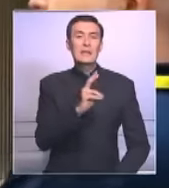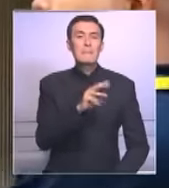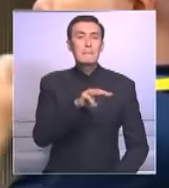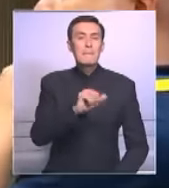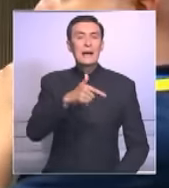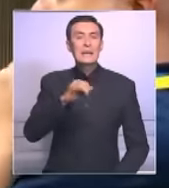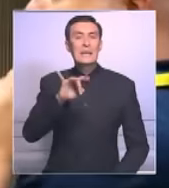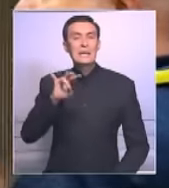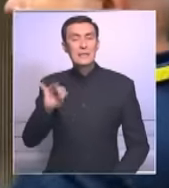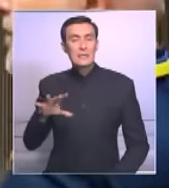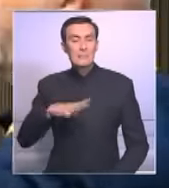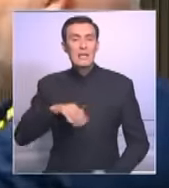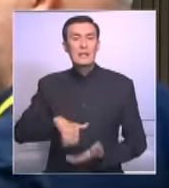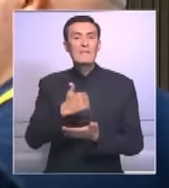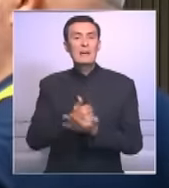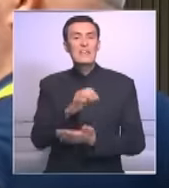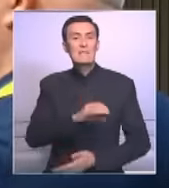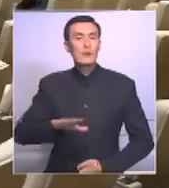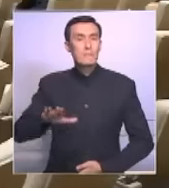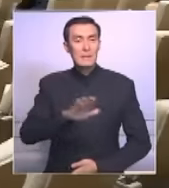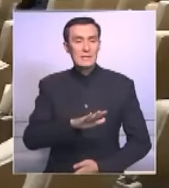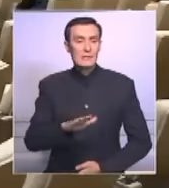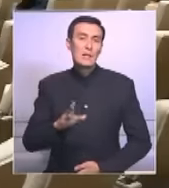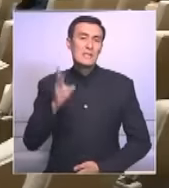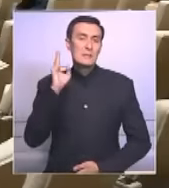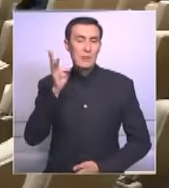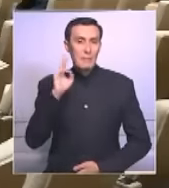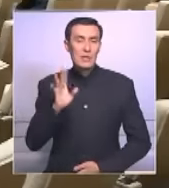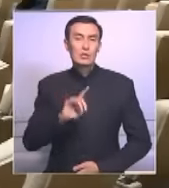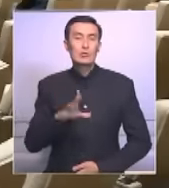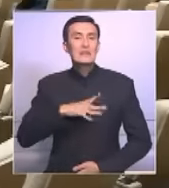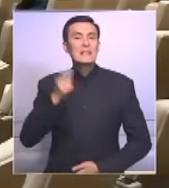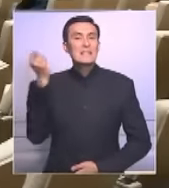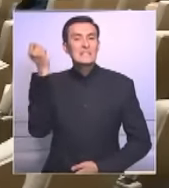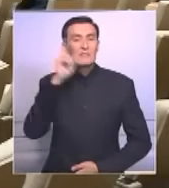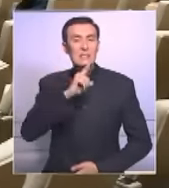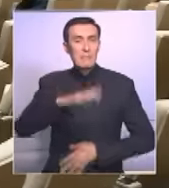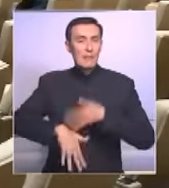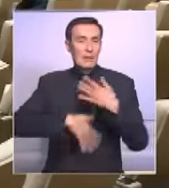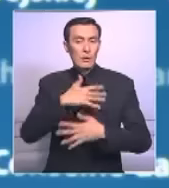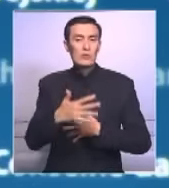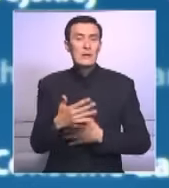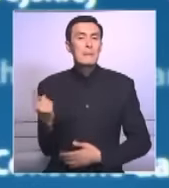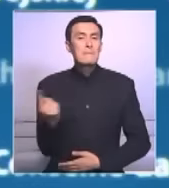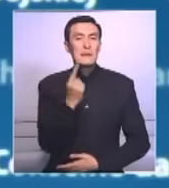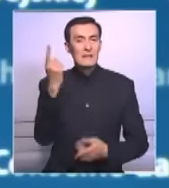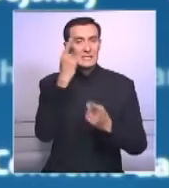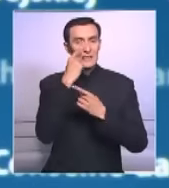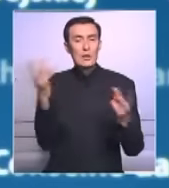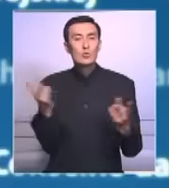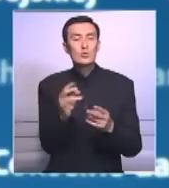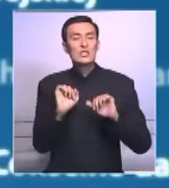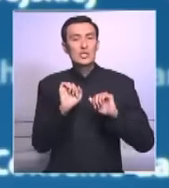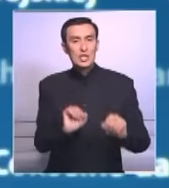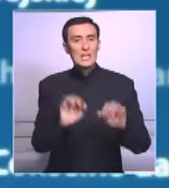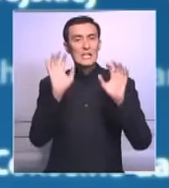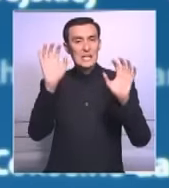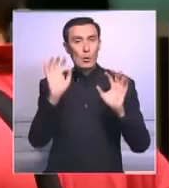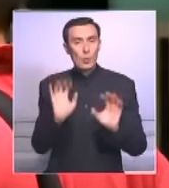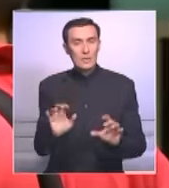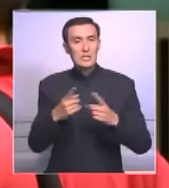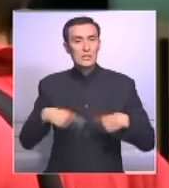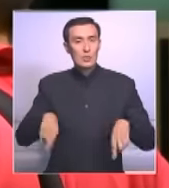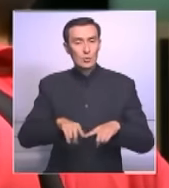Маггерини. Глава европейской дипломатии напомнила, в ночь, когда стало известно о перевороте, она первой заявила, что надо защищать законные